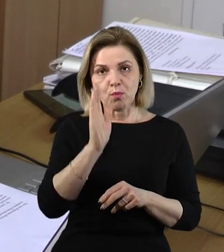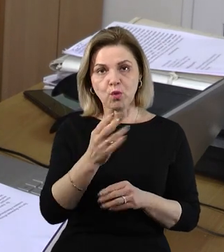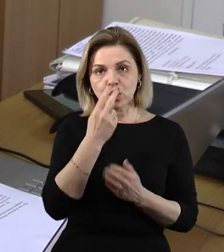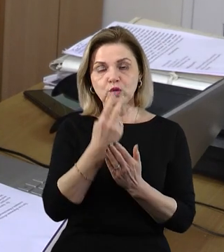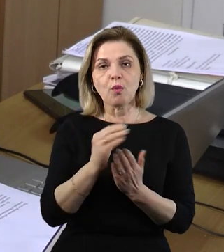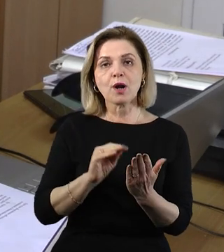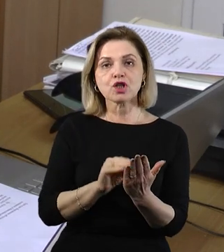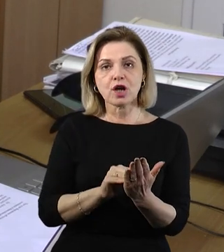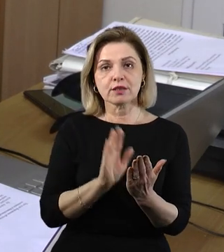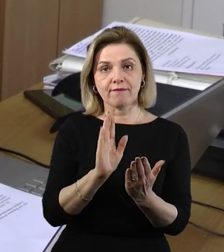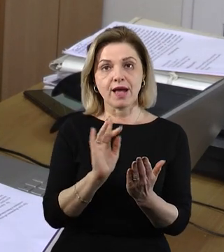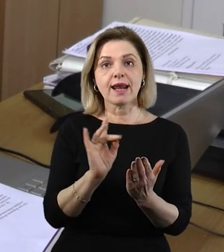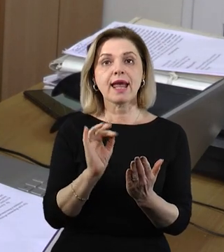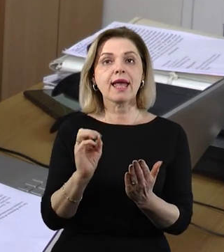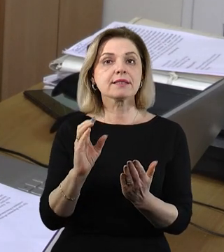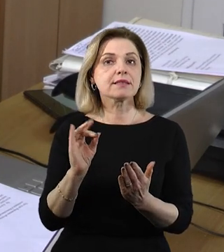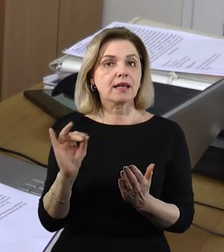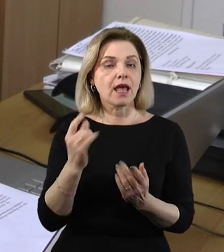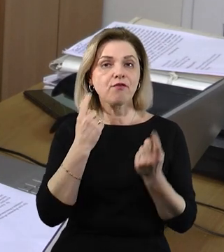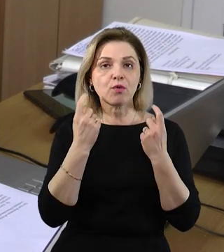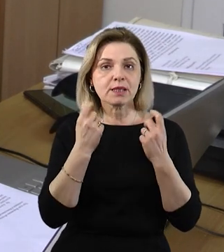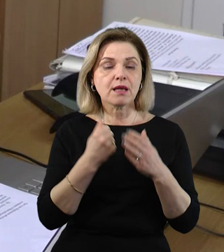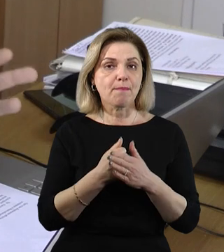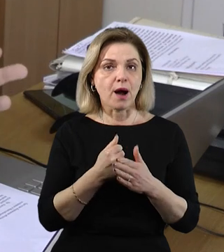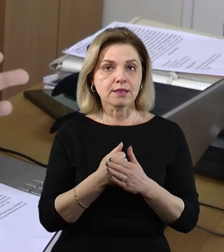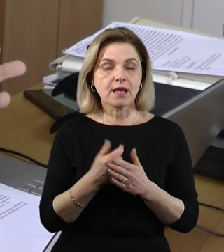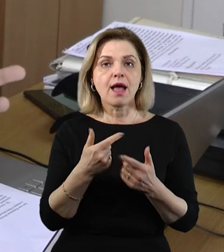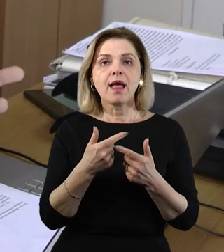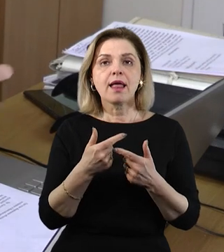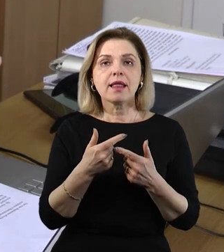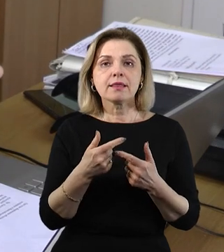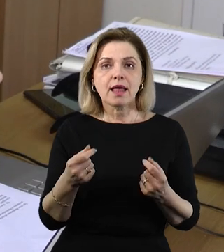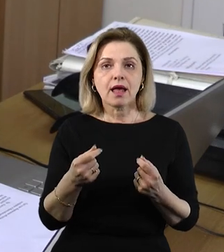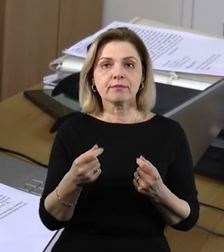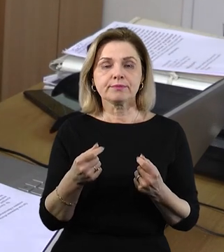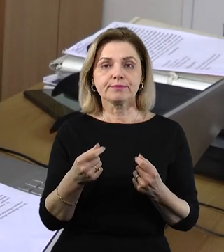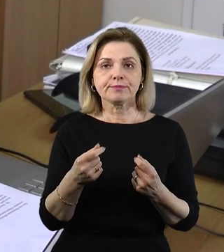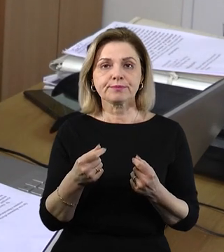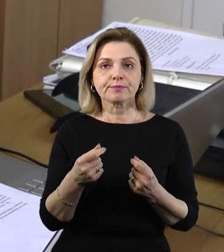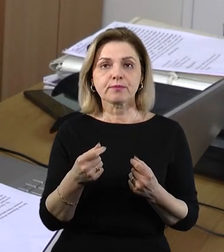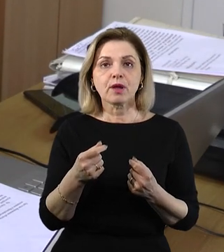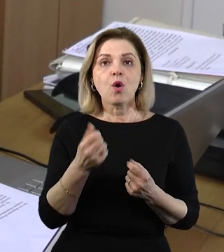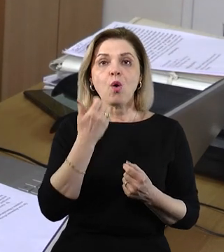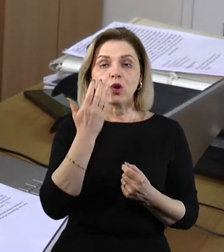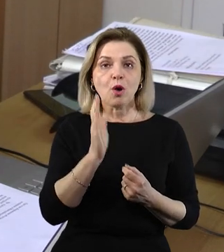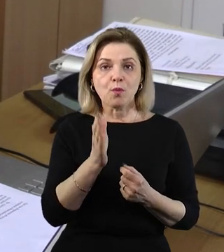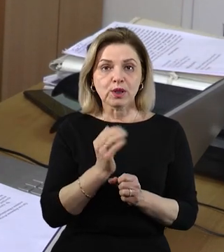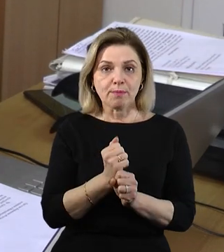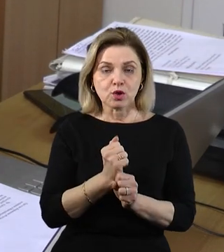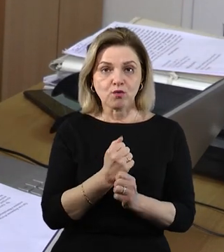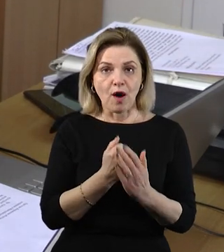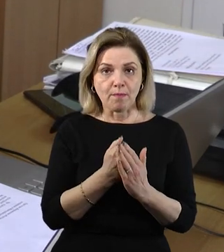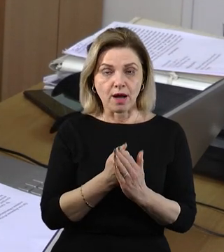відображатися у цьому реєстрі, у цій інформаційній базі, де, зокрема, це вже забігаючи далеко наперед, коли вона буде